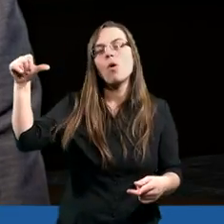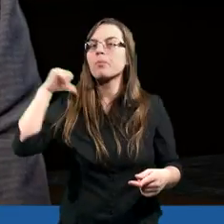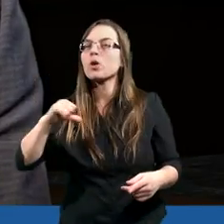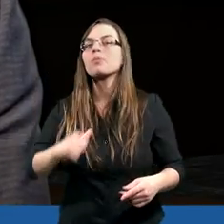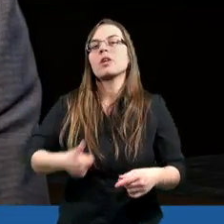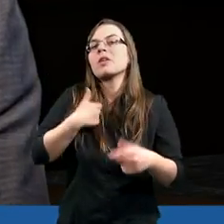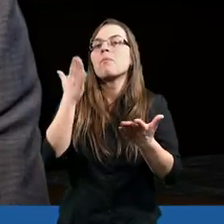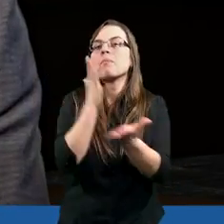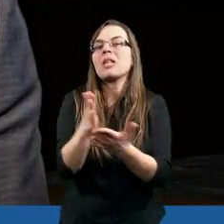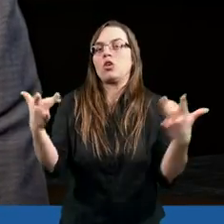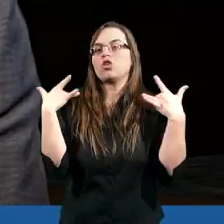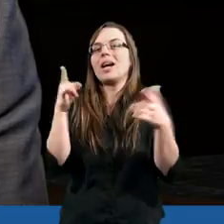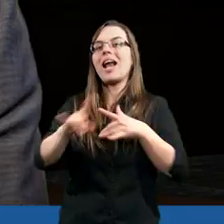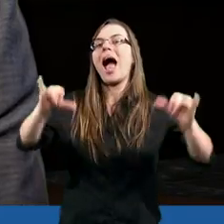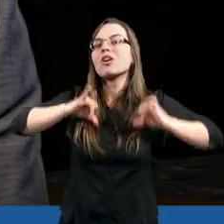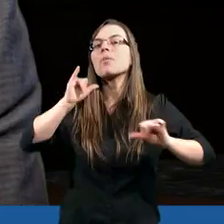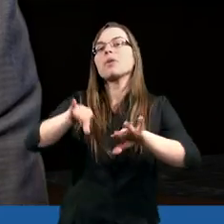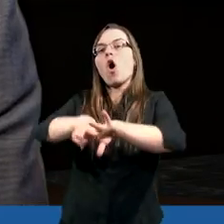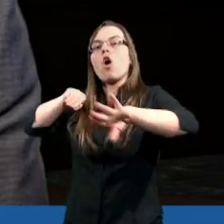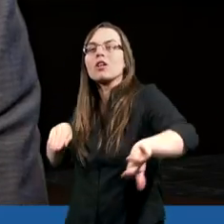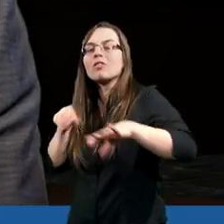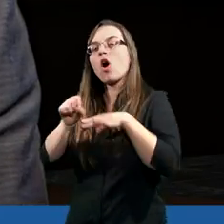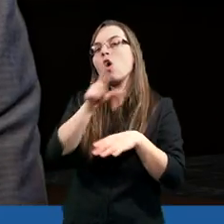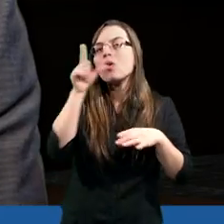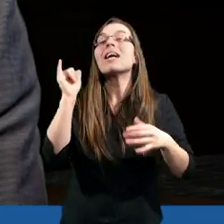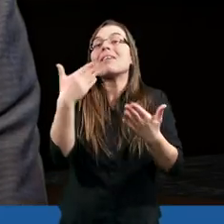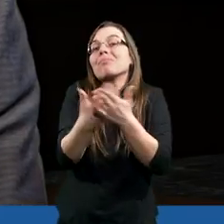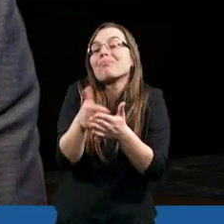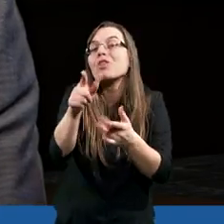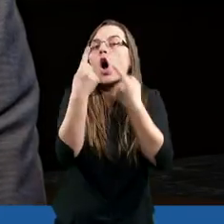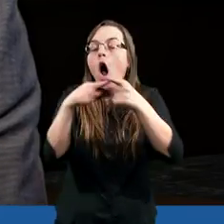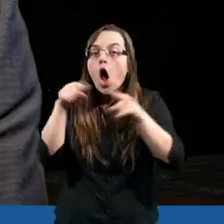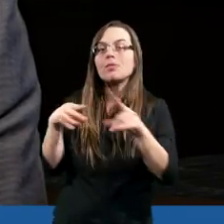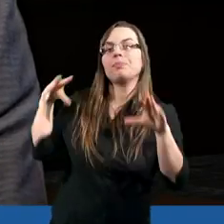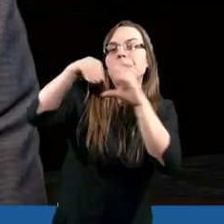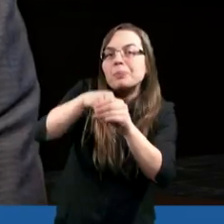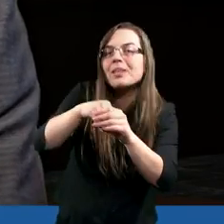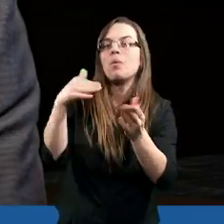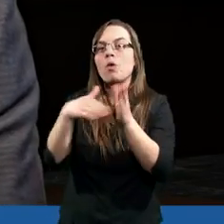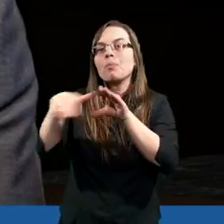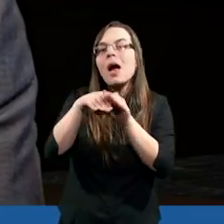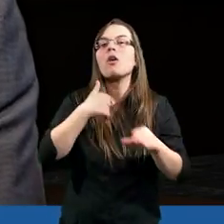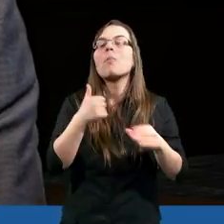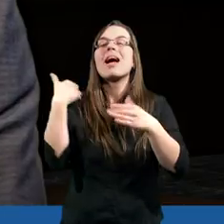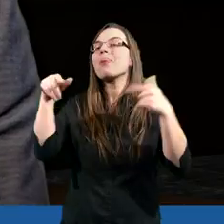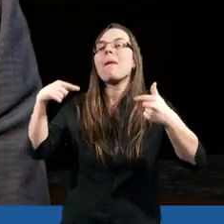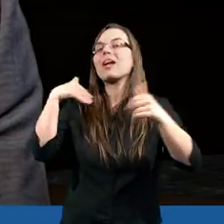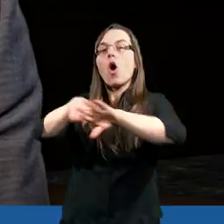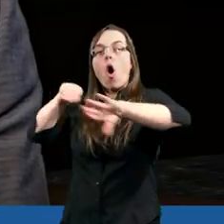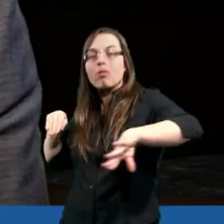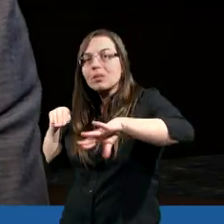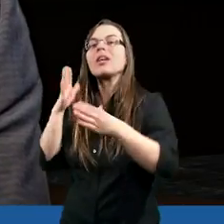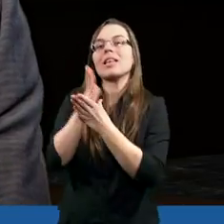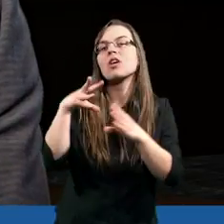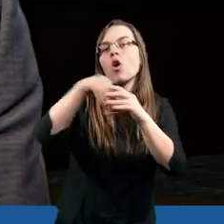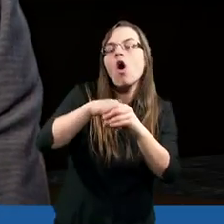sobie żyć tylko i wyłącznie dla siebie, odizolowany. A więc potrzebuję Kościoła, czyli grupy ludzi, którzy podziela ten sam pogląd co ja na